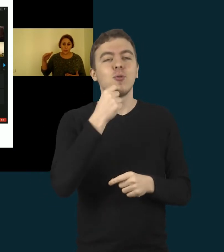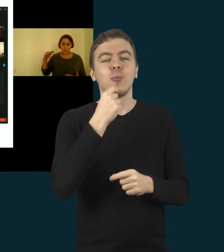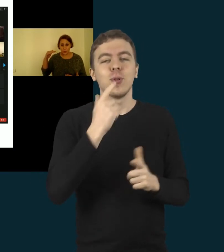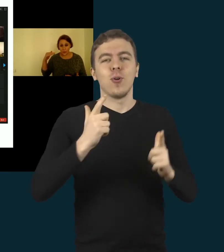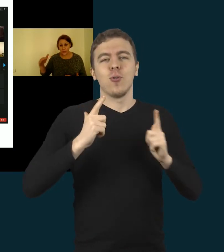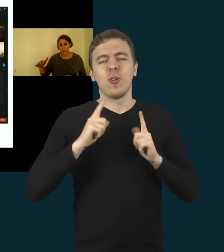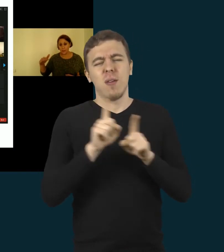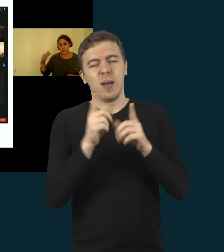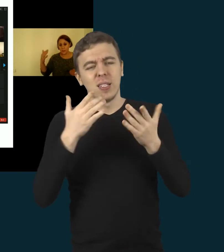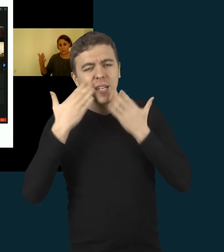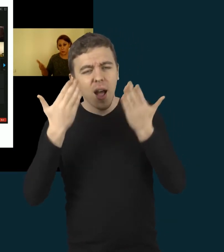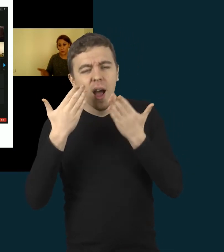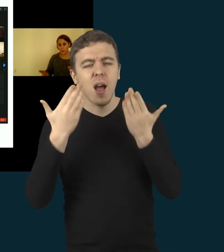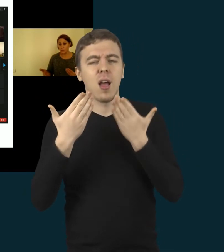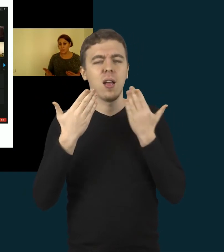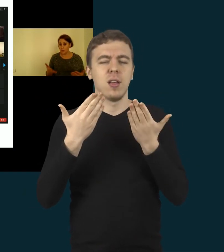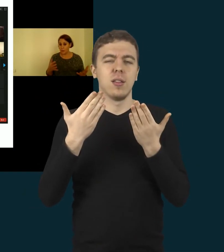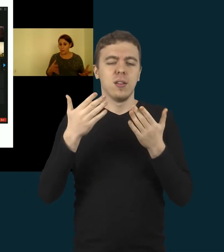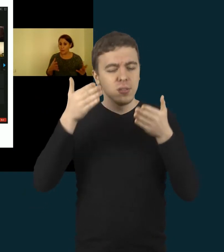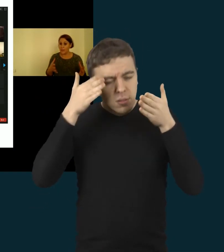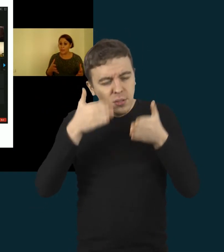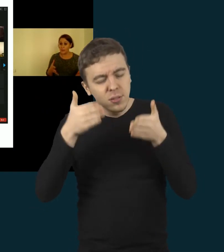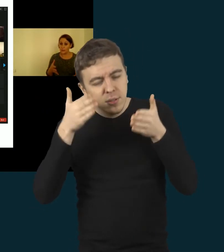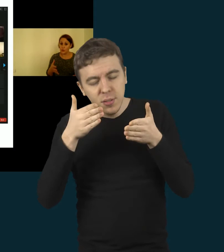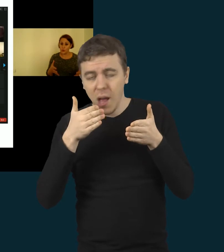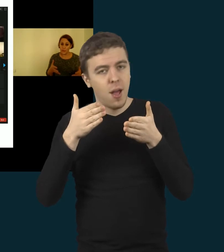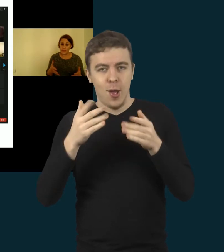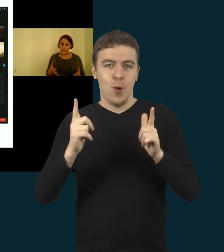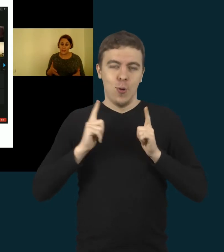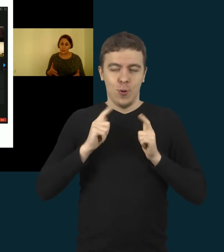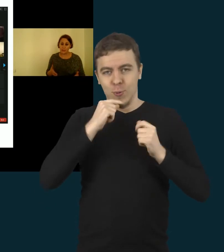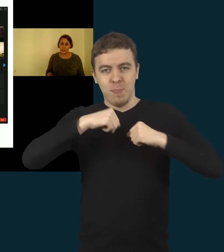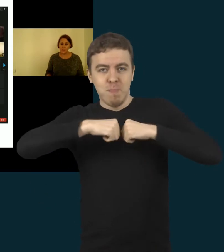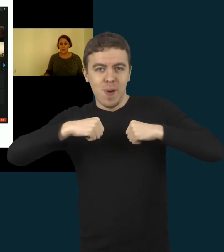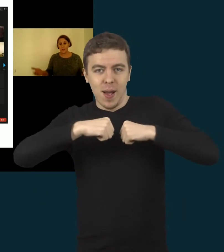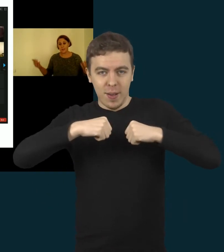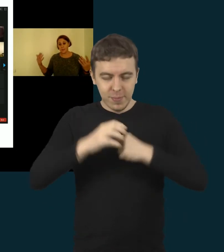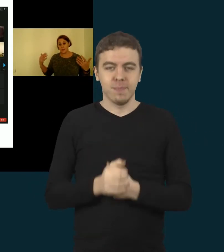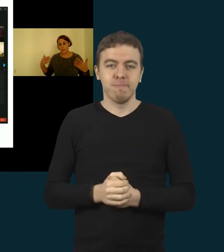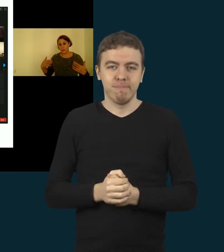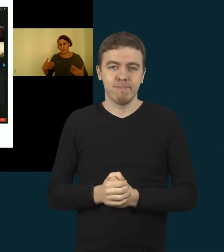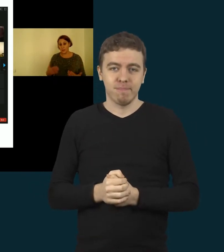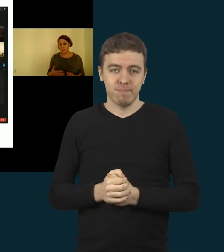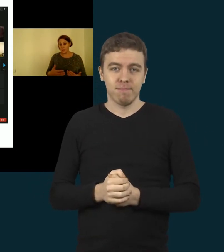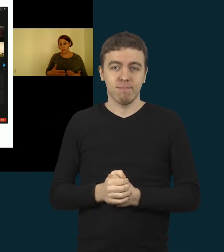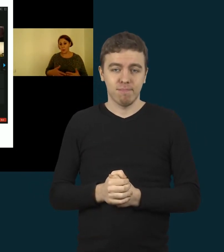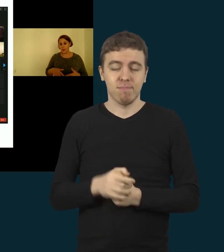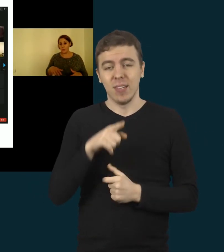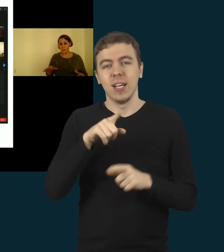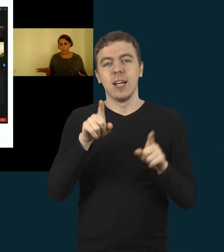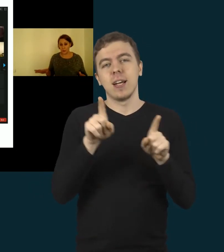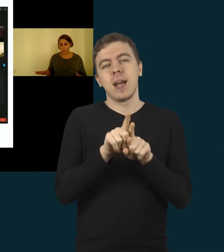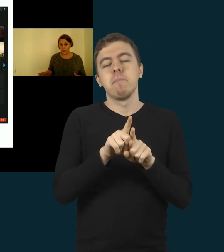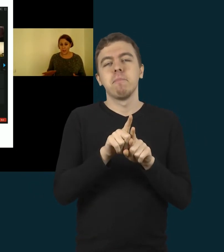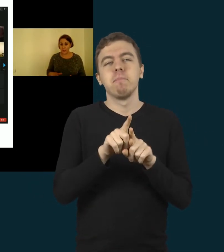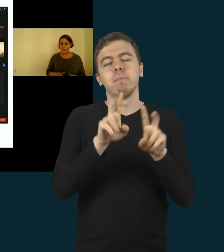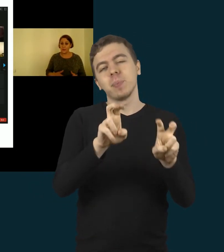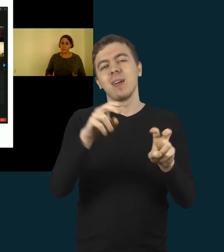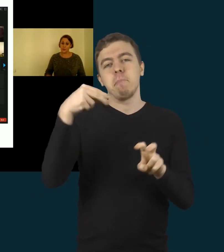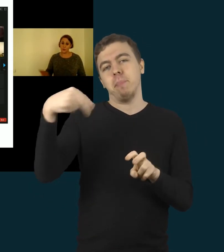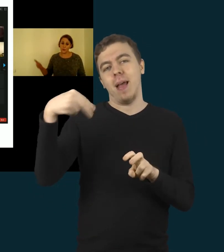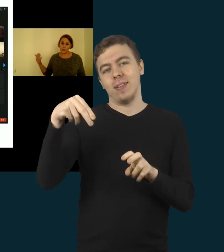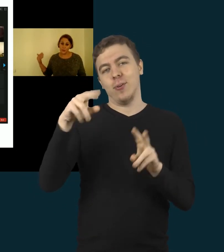dalykų, nors kai klausimosi, kuo reikia labai sutelkti dėmesį, tai tą mankštelį šiek tiek buvo kaip ir per traukėlę,